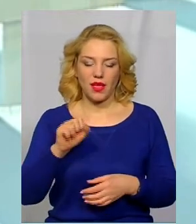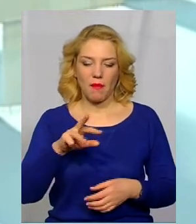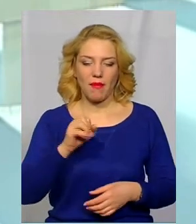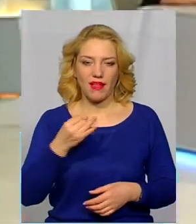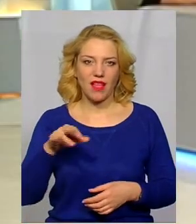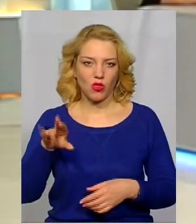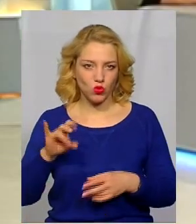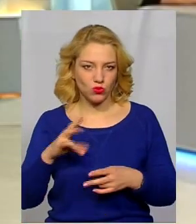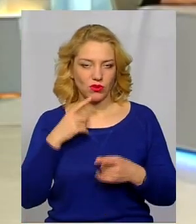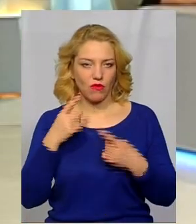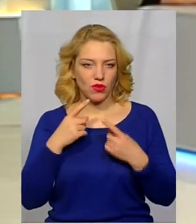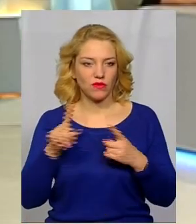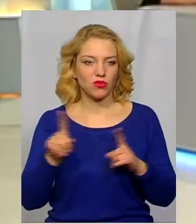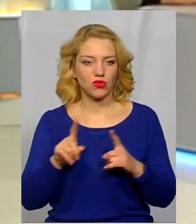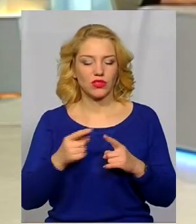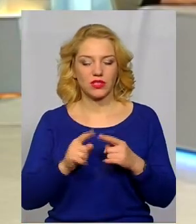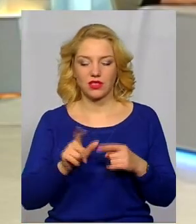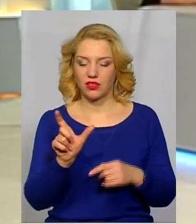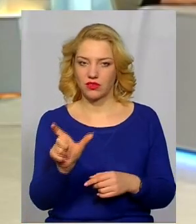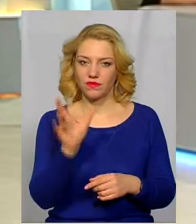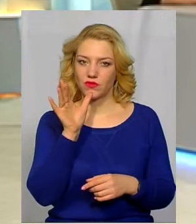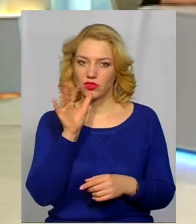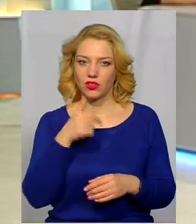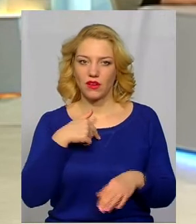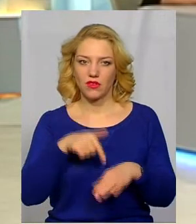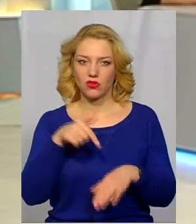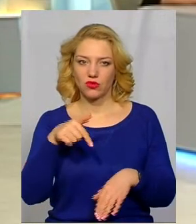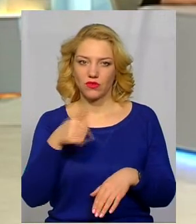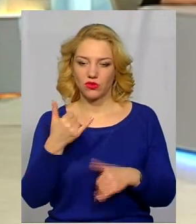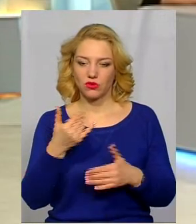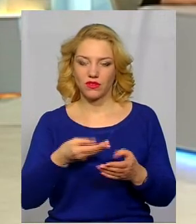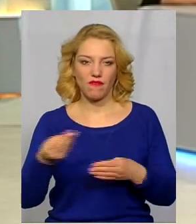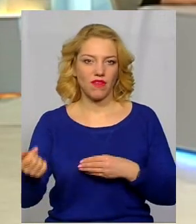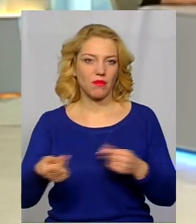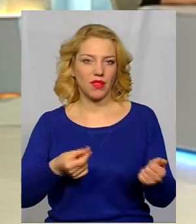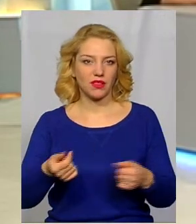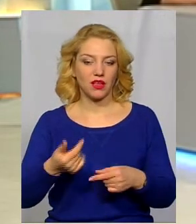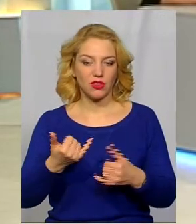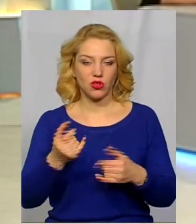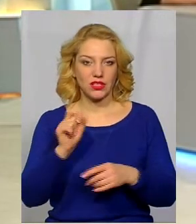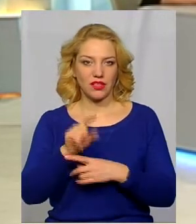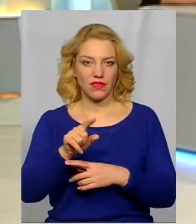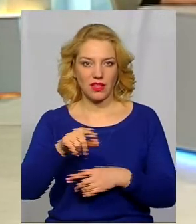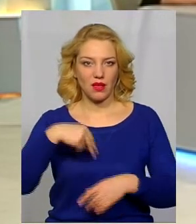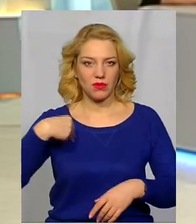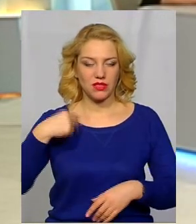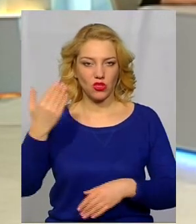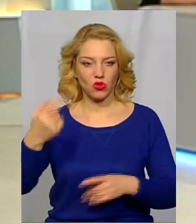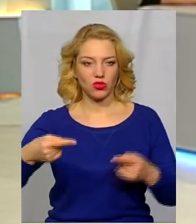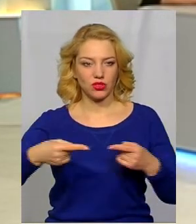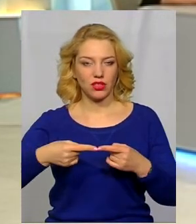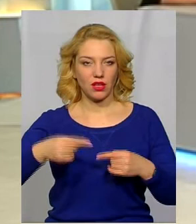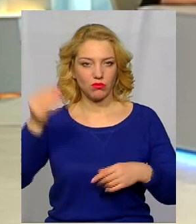кабінет, що це певний проміжок часу. Я відчуваю сьогодні виклики і сьогодні завдання президента, його чітка